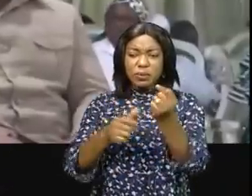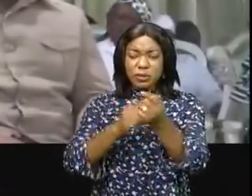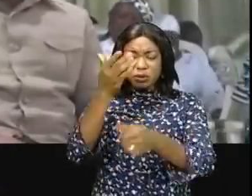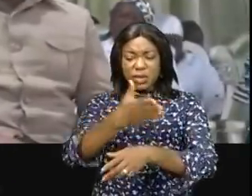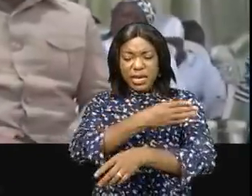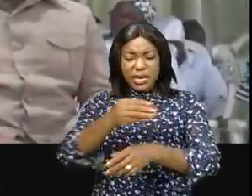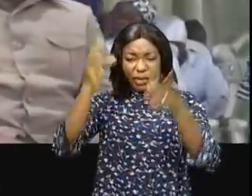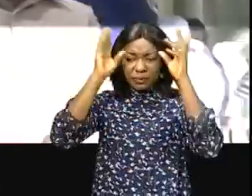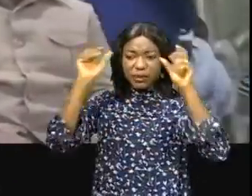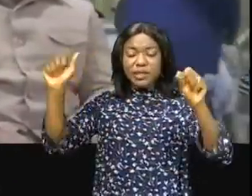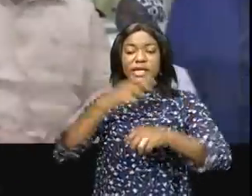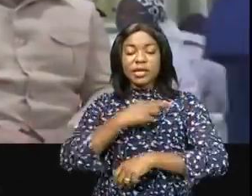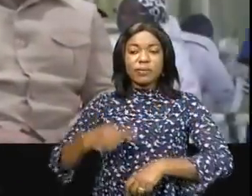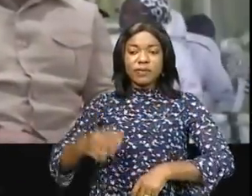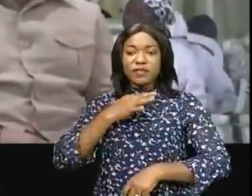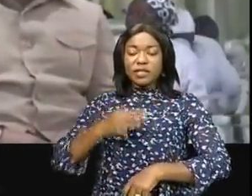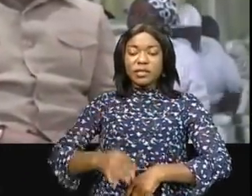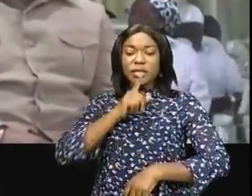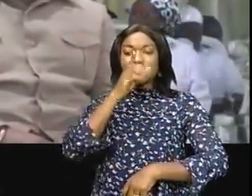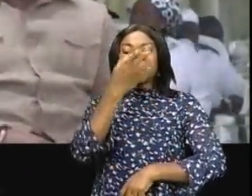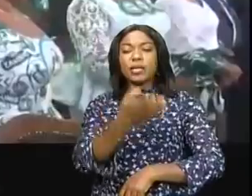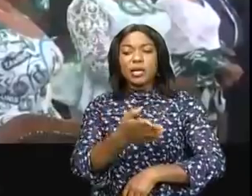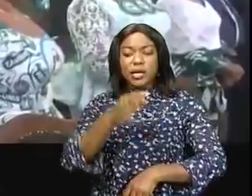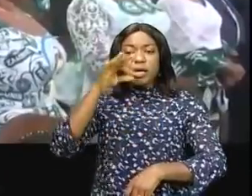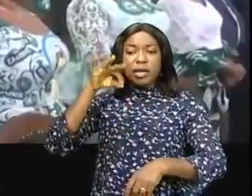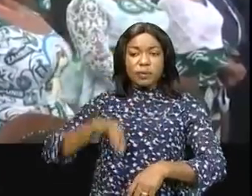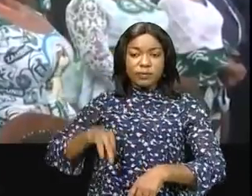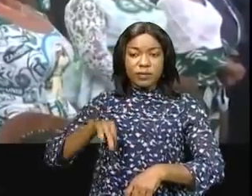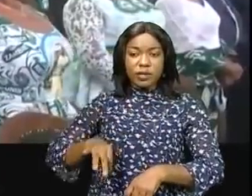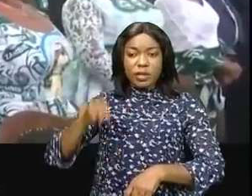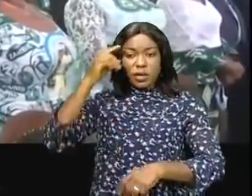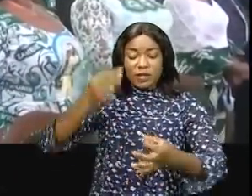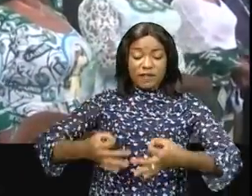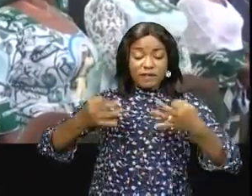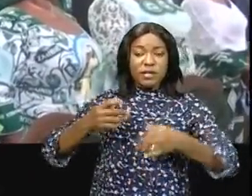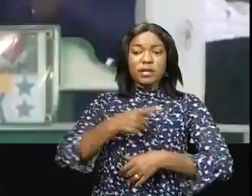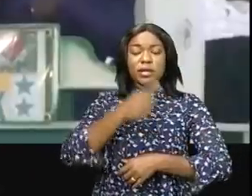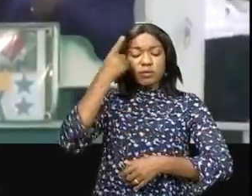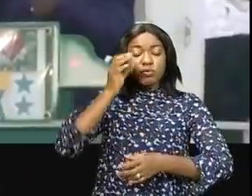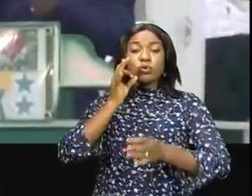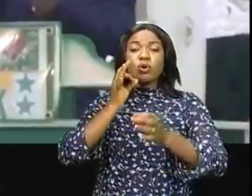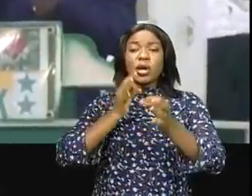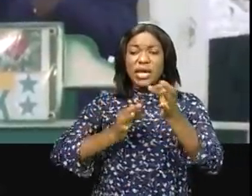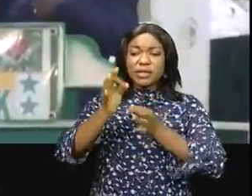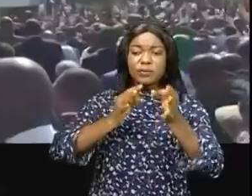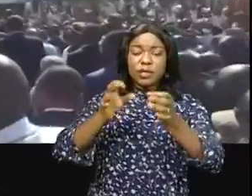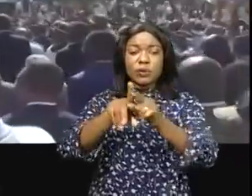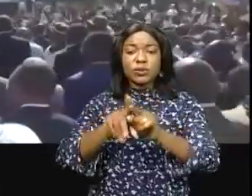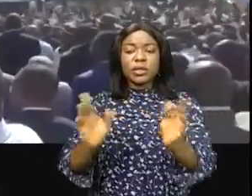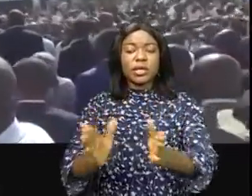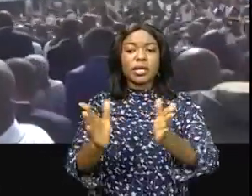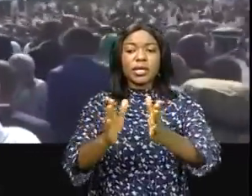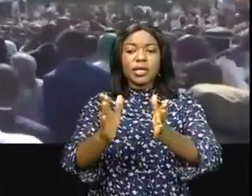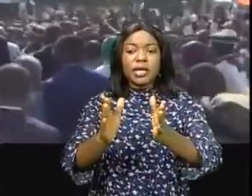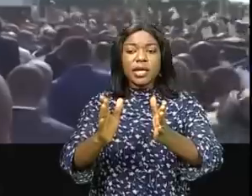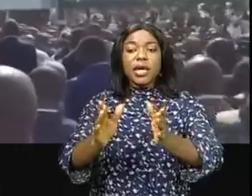de la République, Félix-Antoine Tshiseké d'Itilombou, qui a profité de cette journée festive pour exhorter les fidèles kimbanguistes à